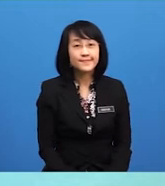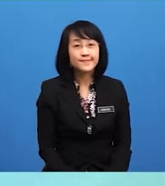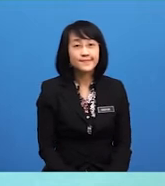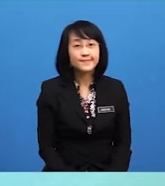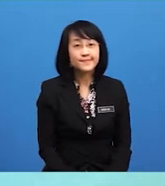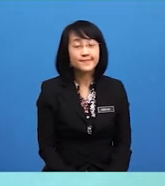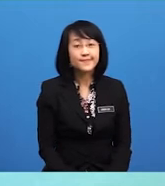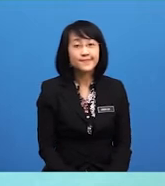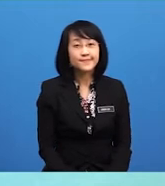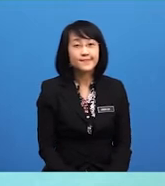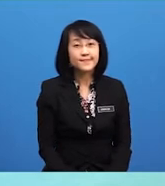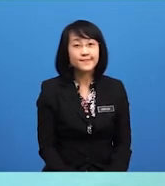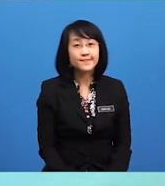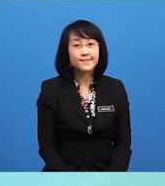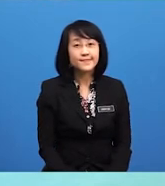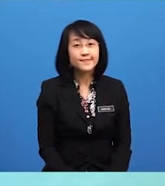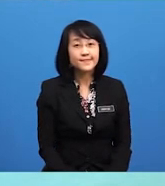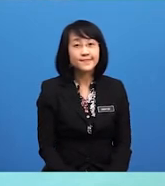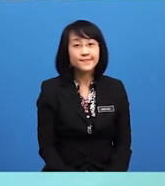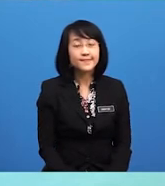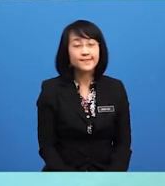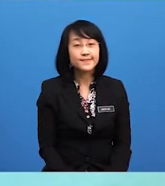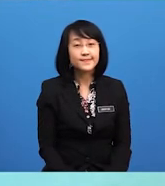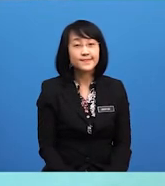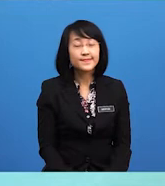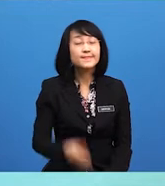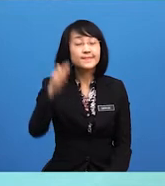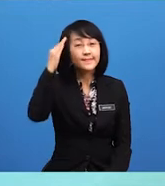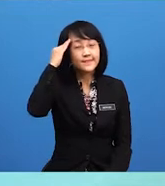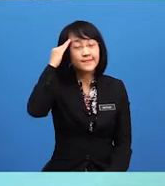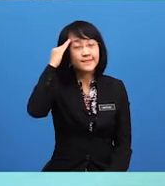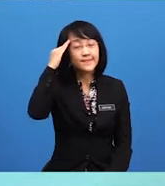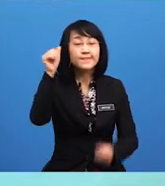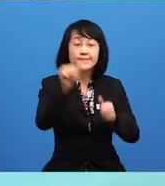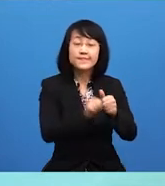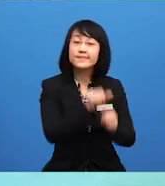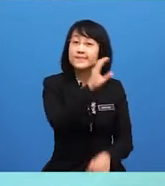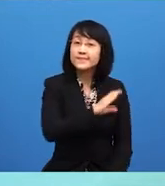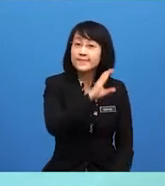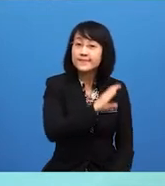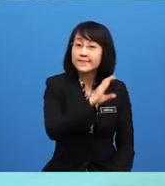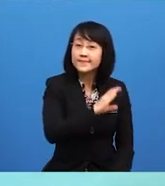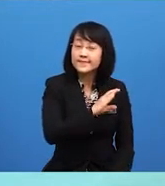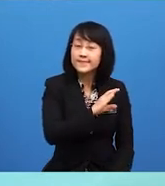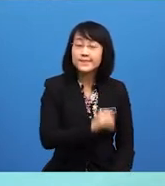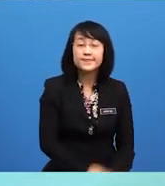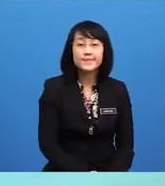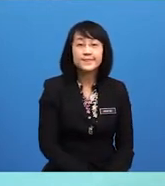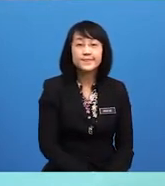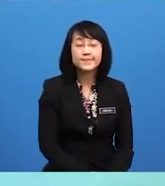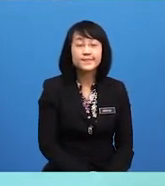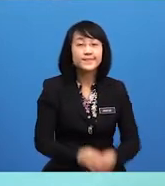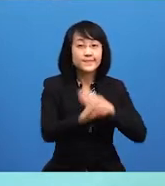pilihan raya dan parlimen ketahuilah bahawa setiap ciri-ciri yang menjadikan negara kita sebagai